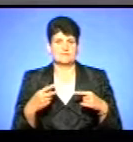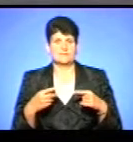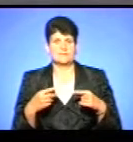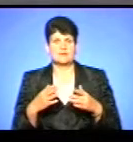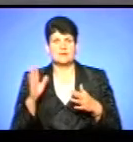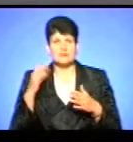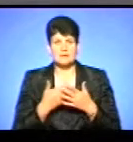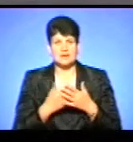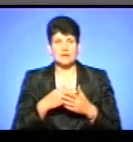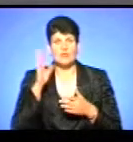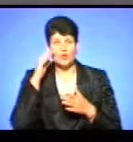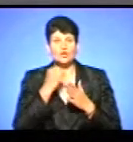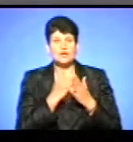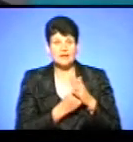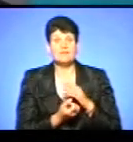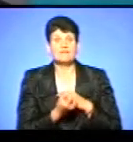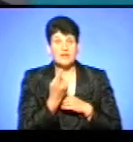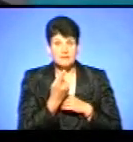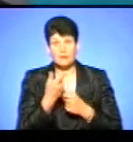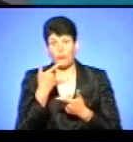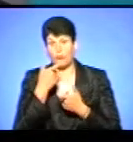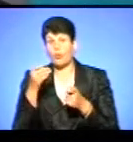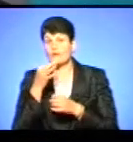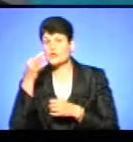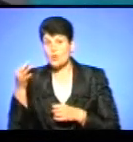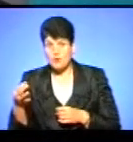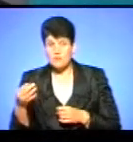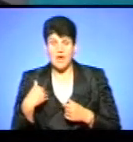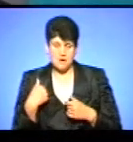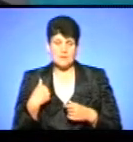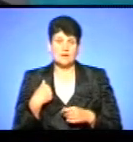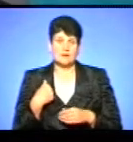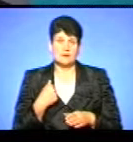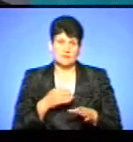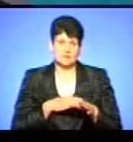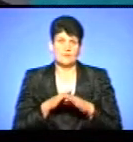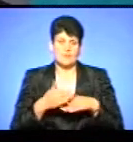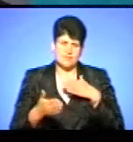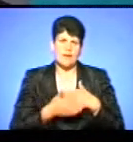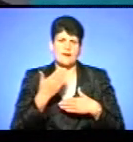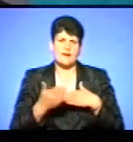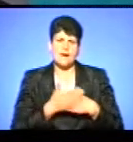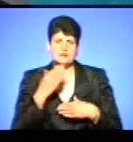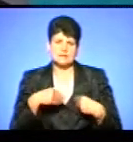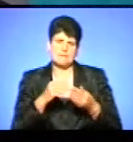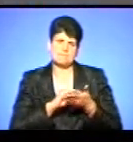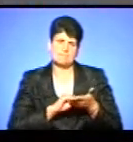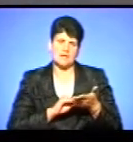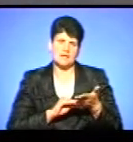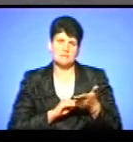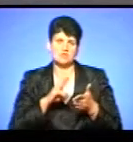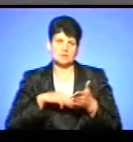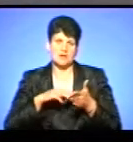тобто водоканал виявляє, повідомляє, ми вживаємо заходів, наказуємо, видаємо приписи і